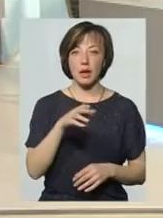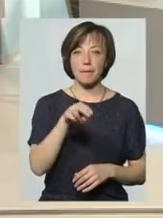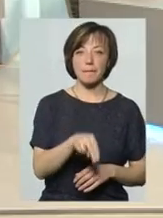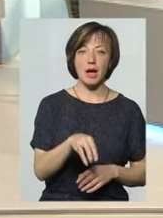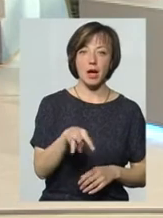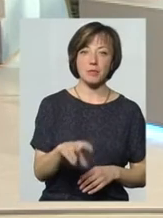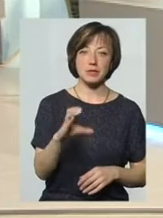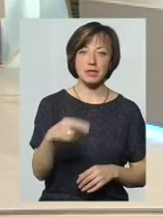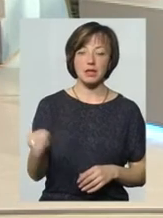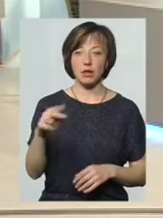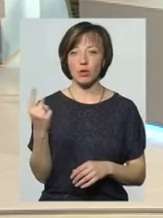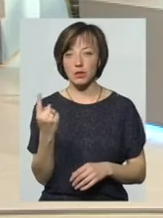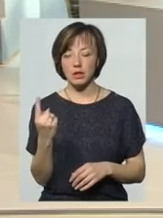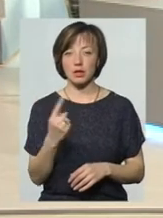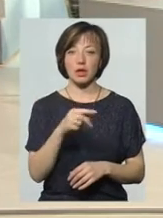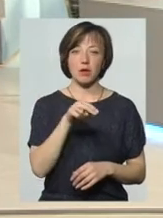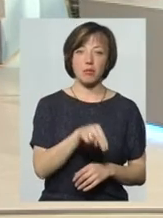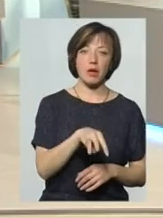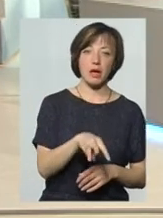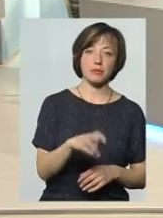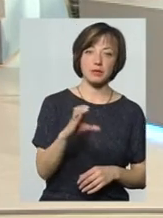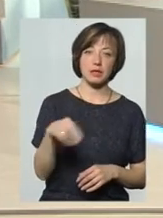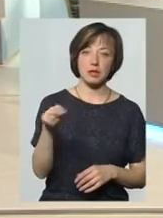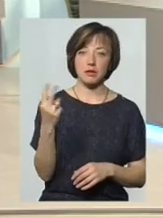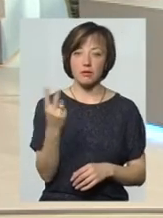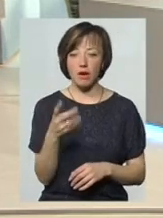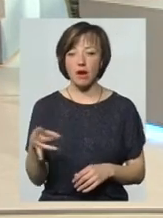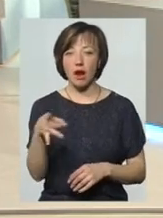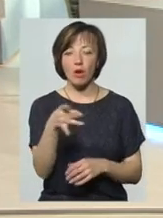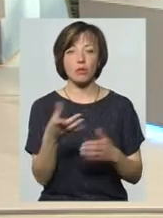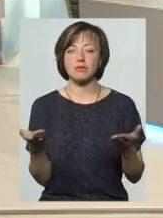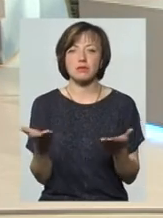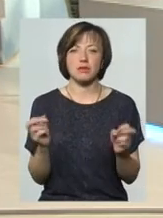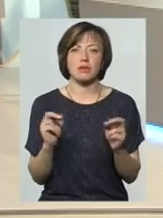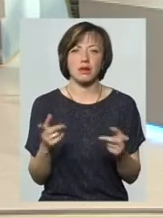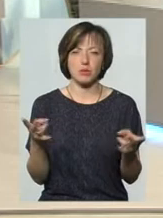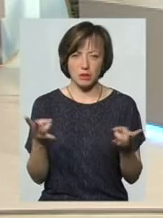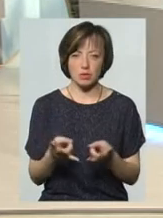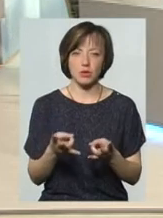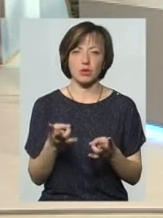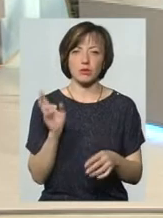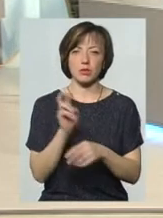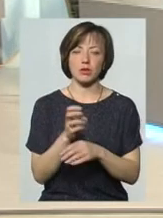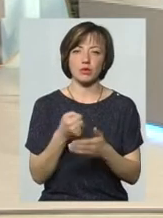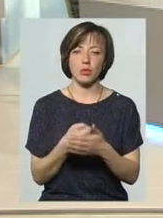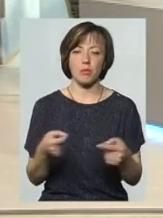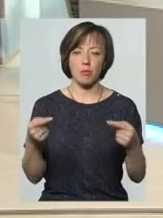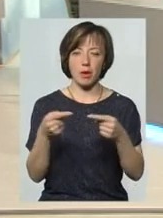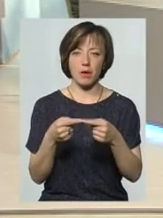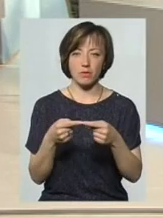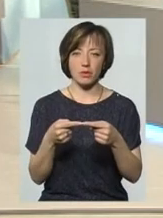ПМСД-2, які мікрорайони міста чи як, тому що все ж таки потрібно буде йти до певного